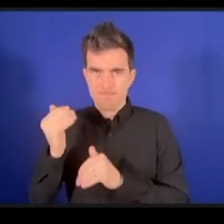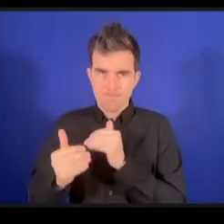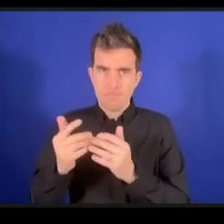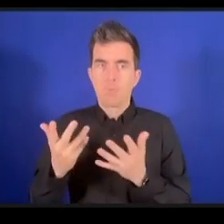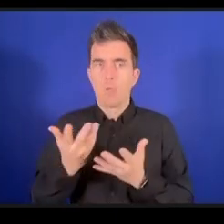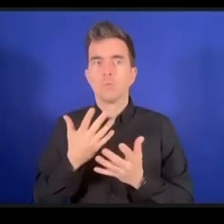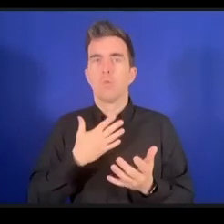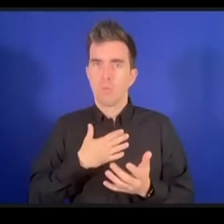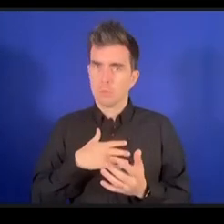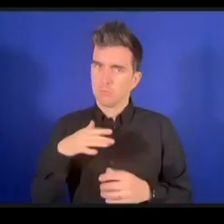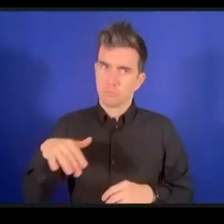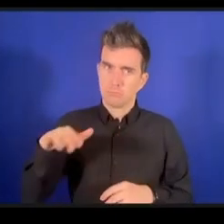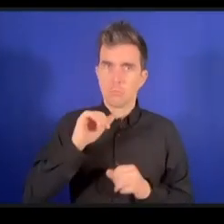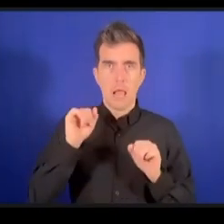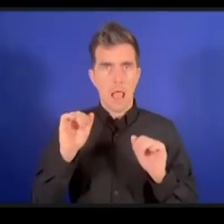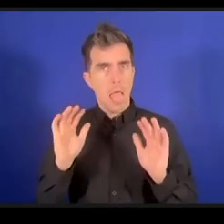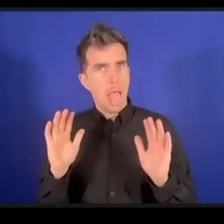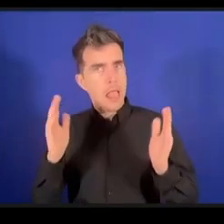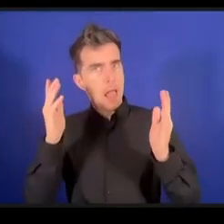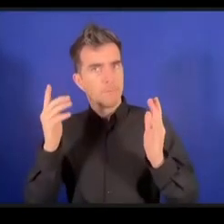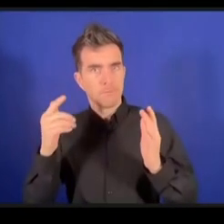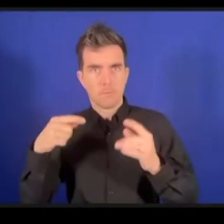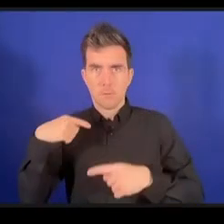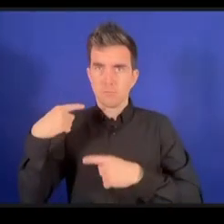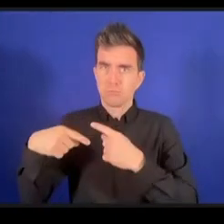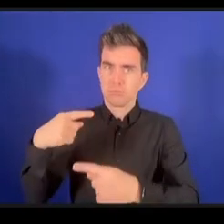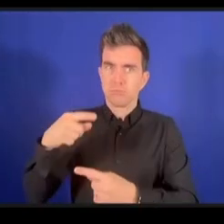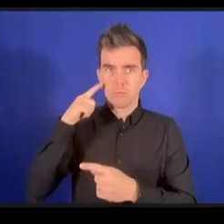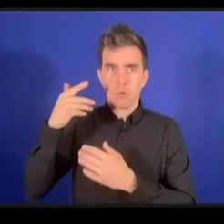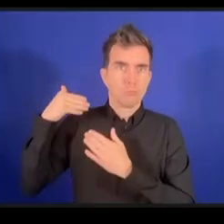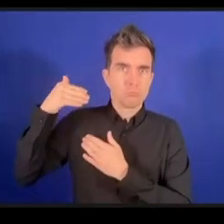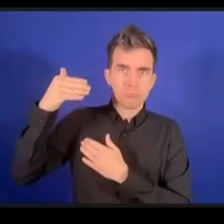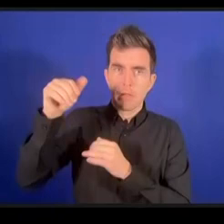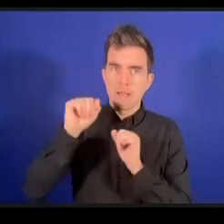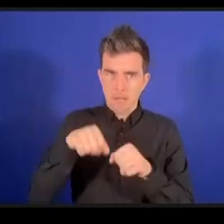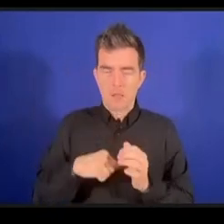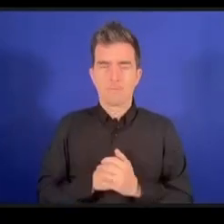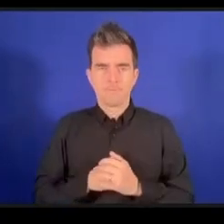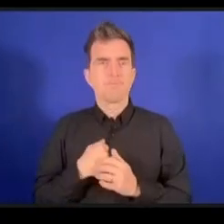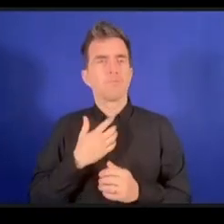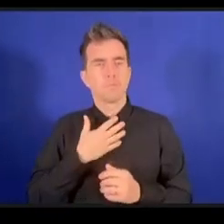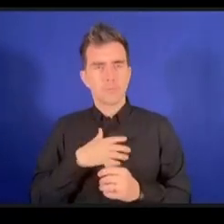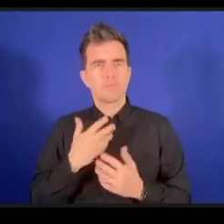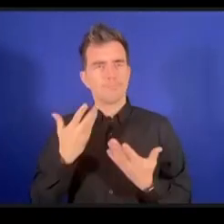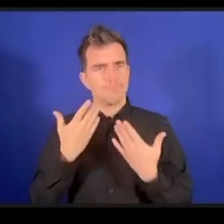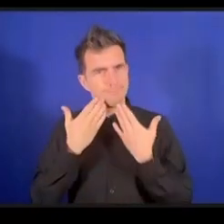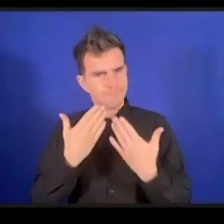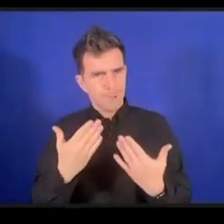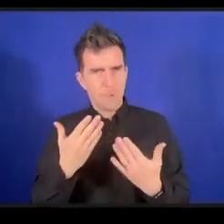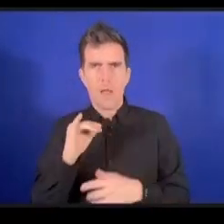لجعل هذا العالم مكاناً يمكننا أن نعيش فيه بصحة